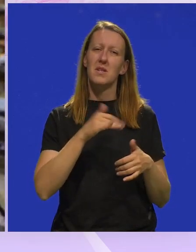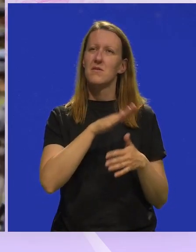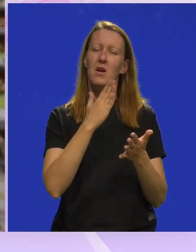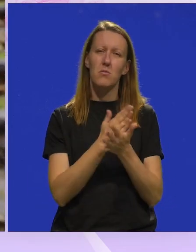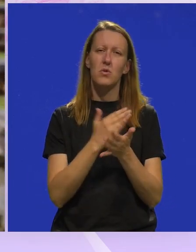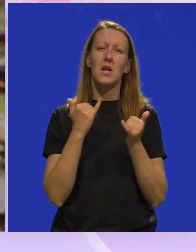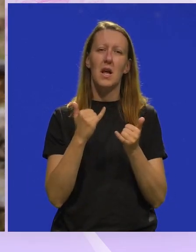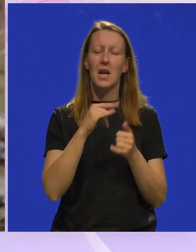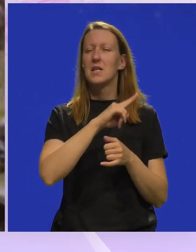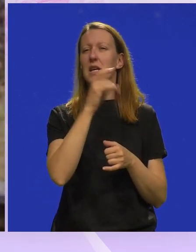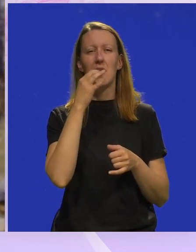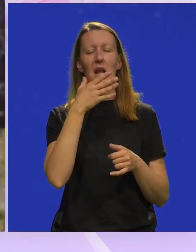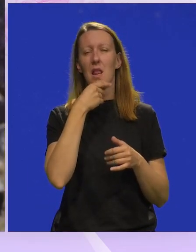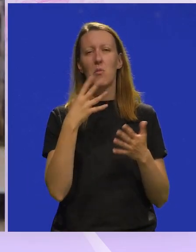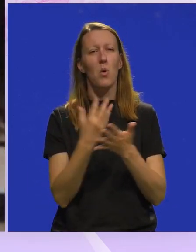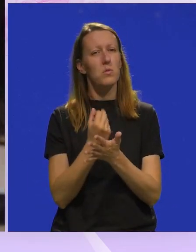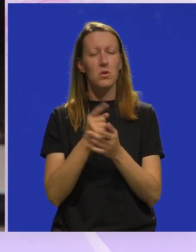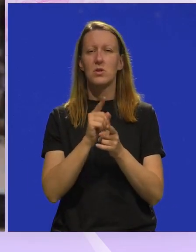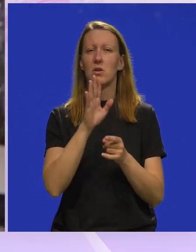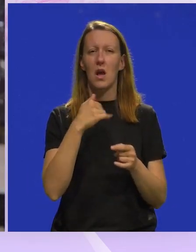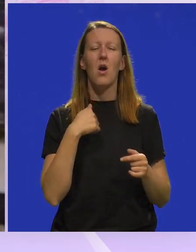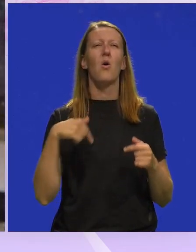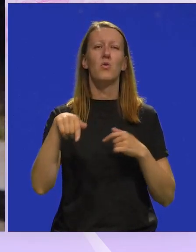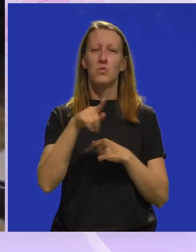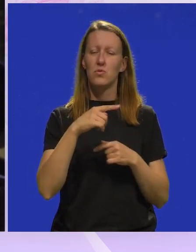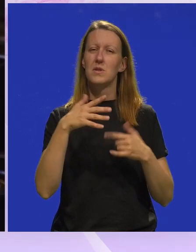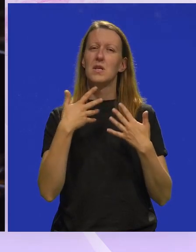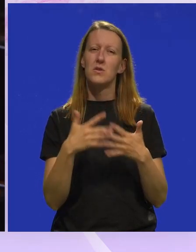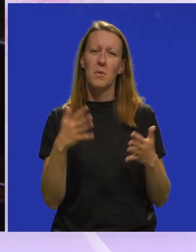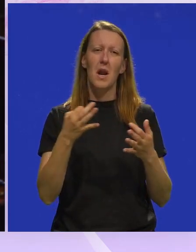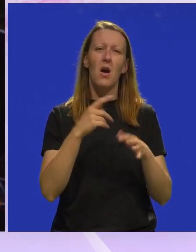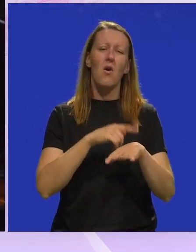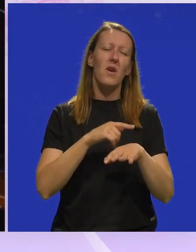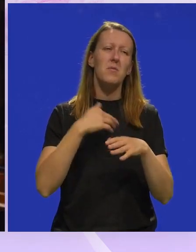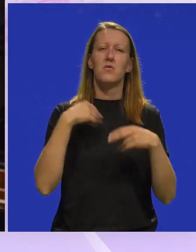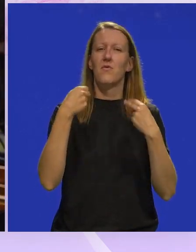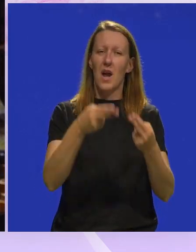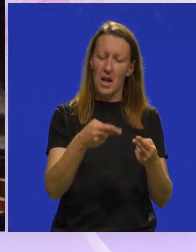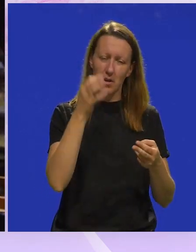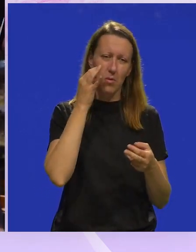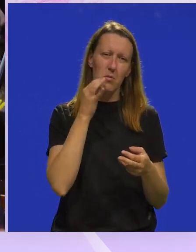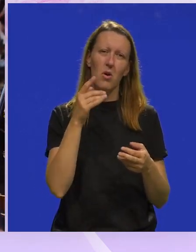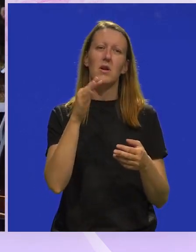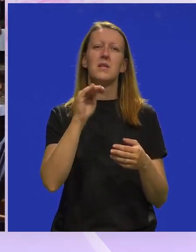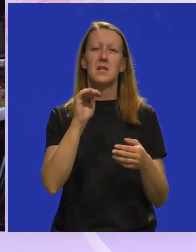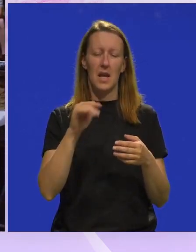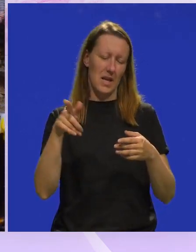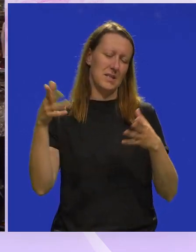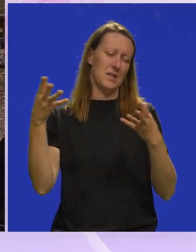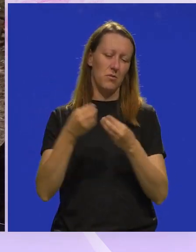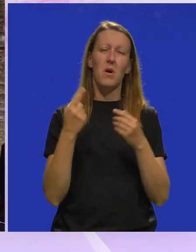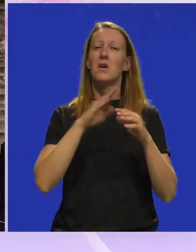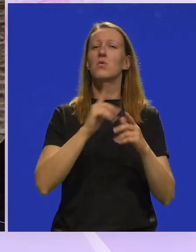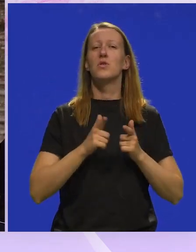sve bude danas cijeli dan jako uspješno isto, tako ću se izgubiti na neko vrijeme pa ću se vratiti popodne s klincima. Vidimo se,